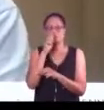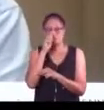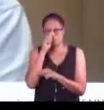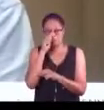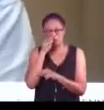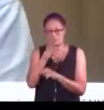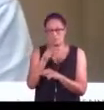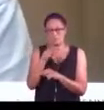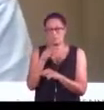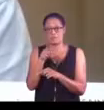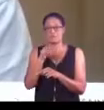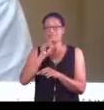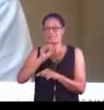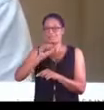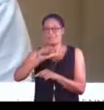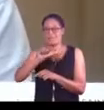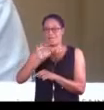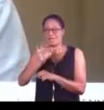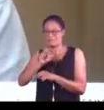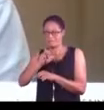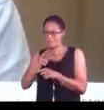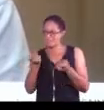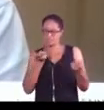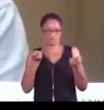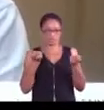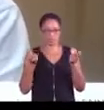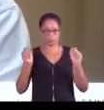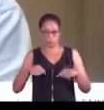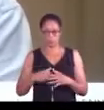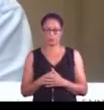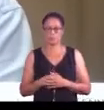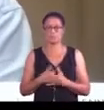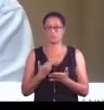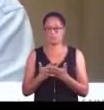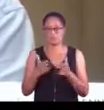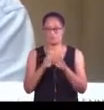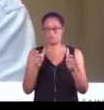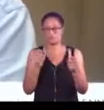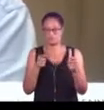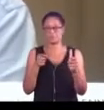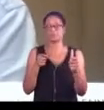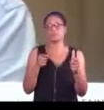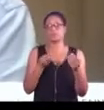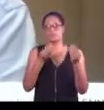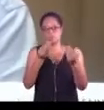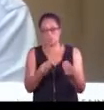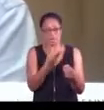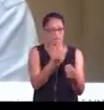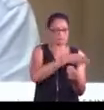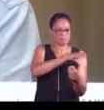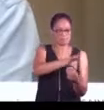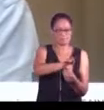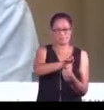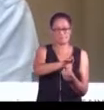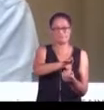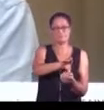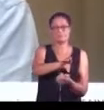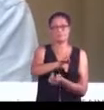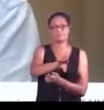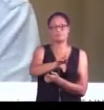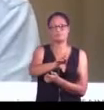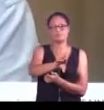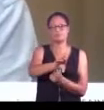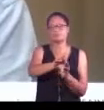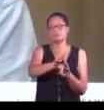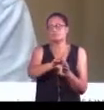années, on a dit qu'on se soit à la SAFER. Et pour cela, la SAFER, on lui donne des subventions comme